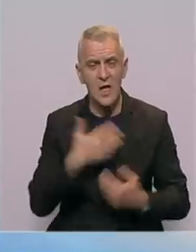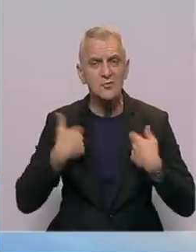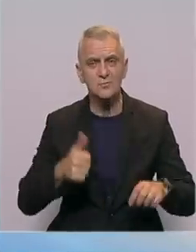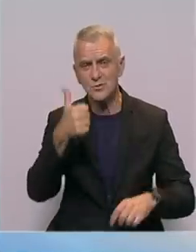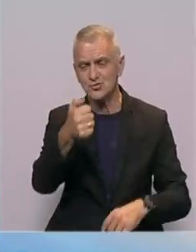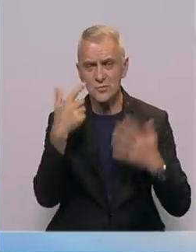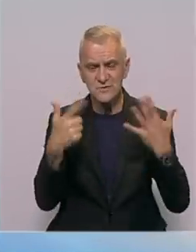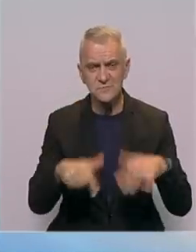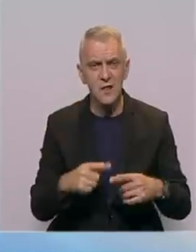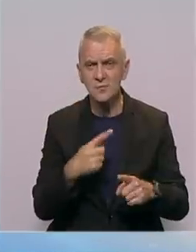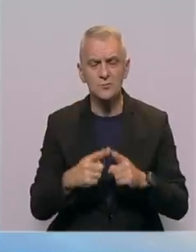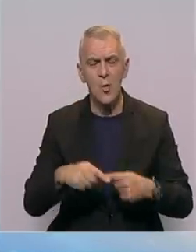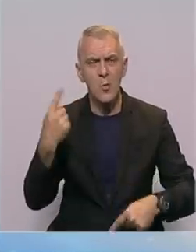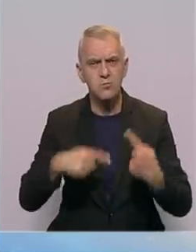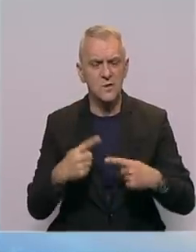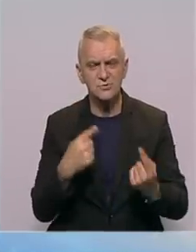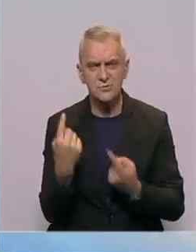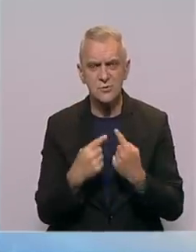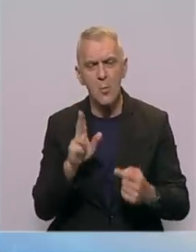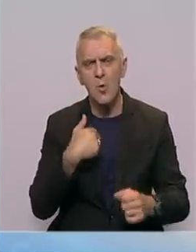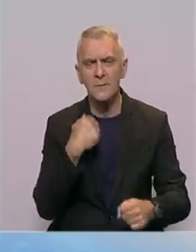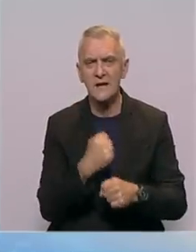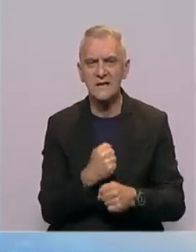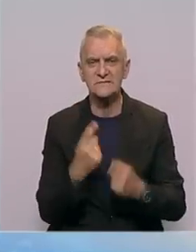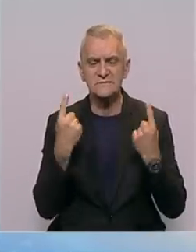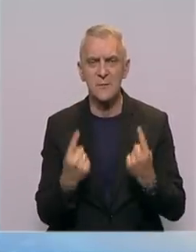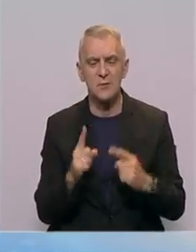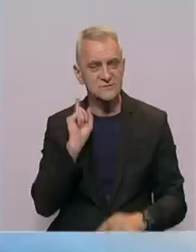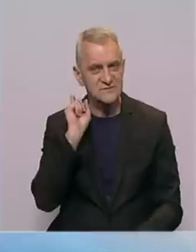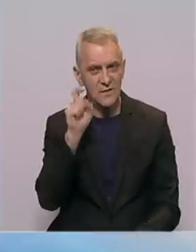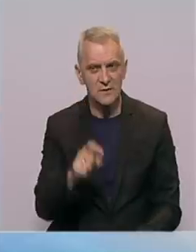zbog konflikta i političke depresije. Moramo raditi na stabilnosti svaki dan.